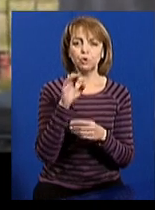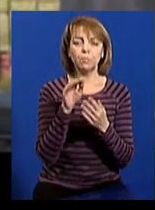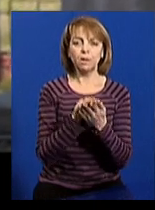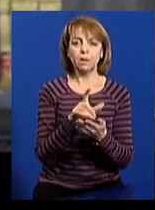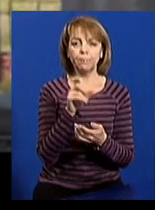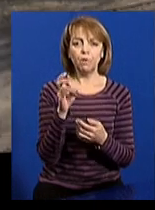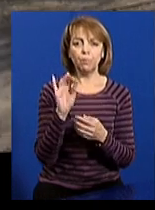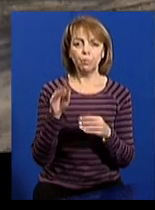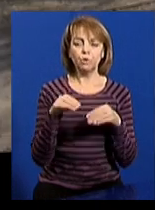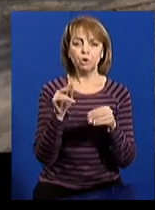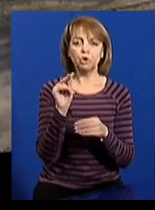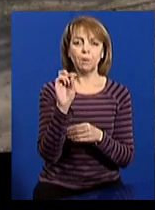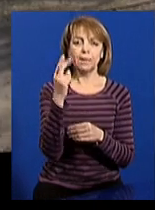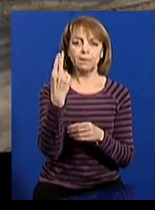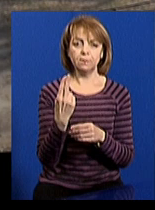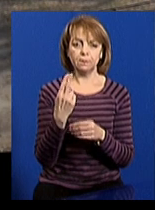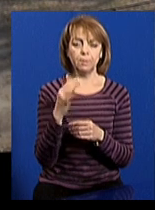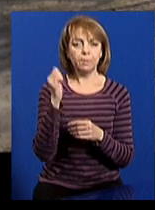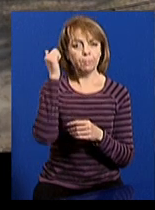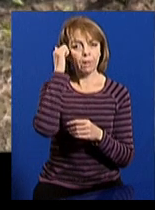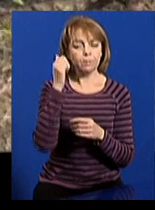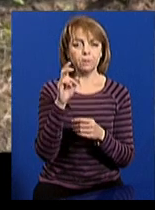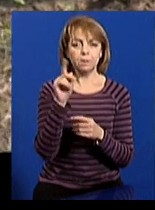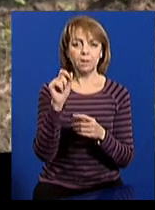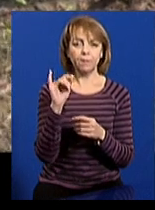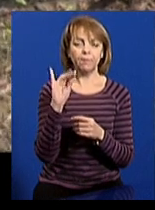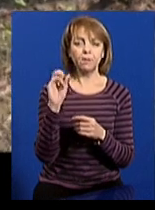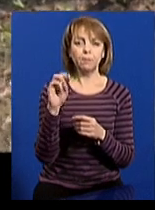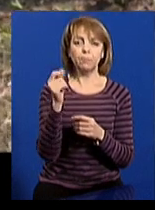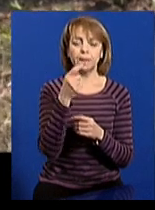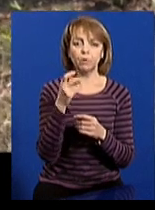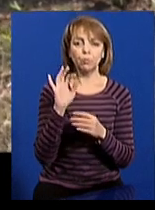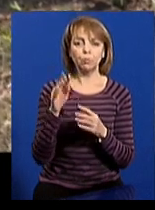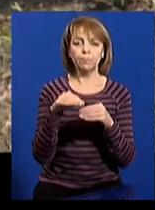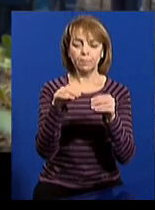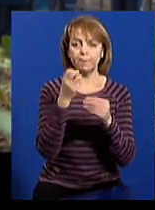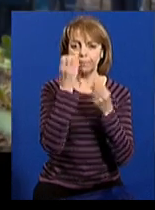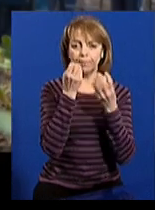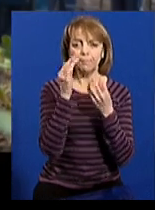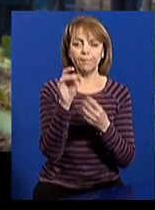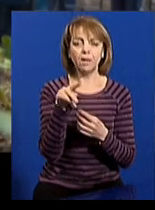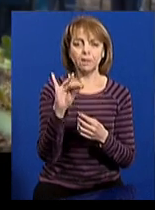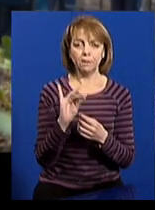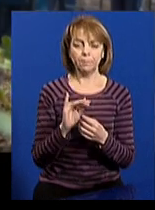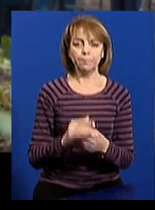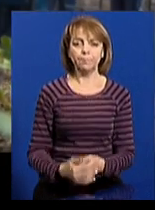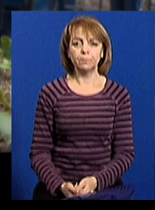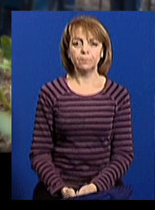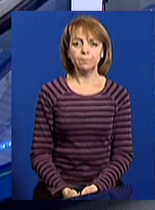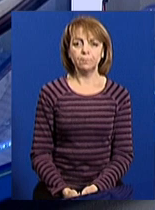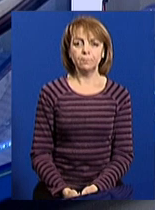Хвильового висадять чебрець, а біля пам'ятного знаку Елану Блакитному – фіалки. Надія Шостак, Юрій Лавриненко, Новини Йоахарків.